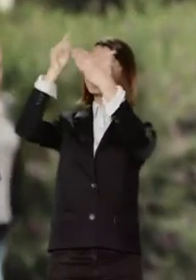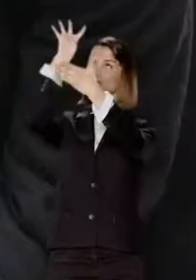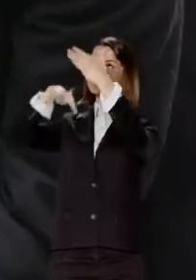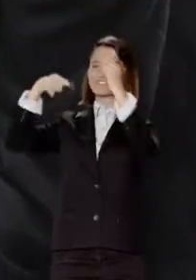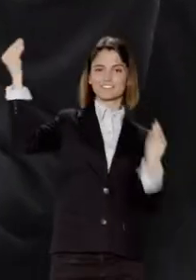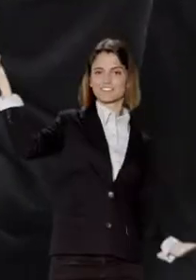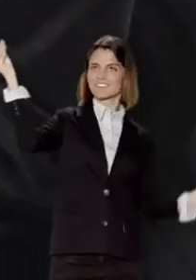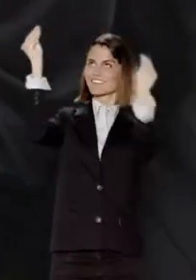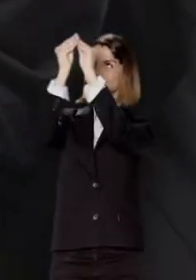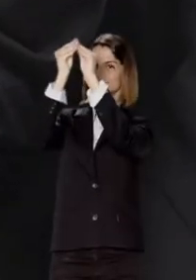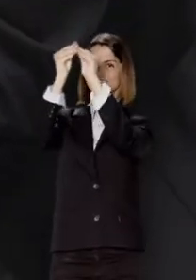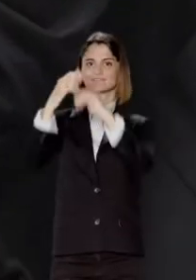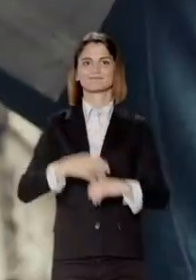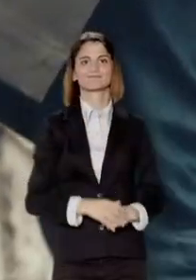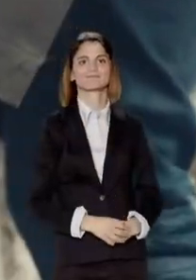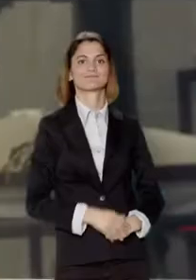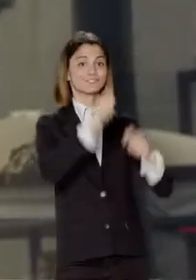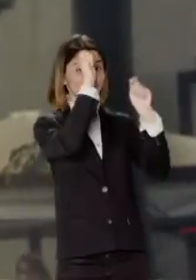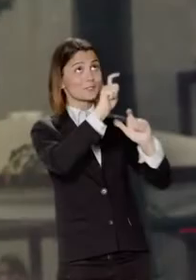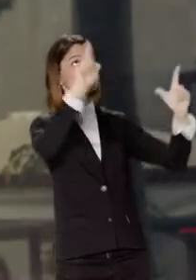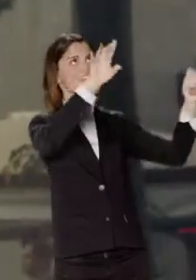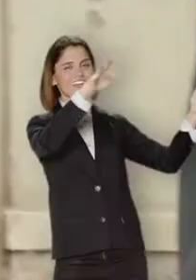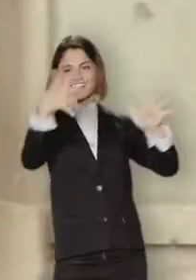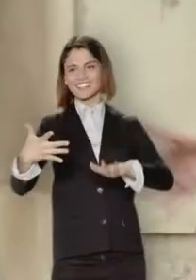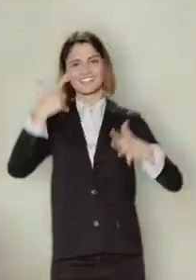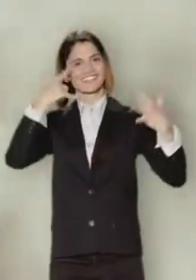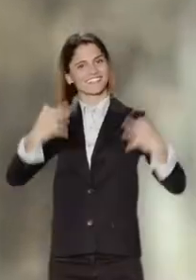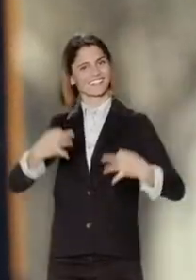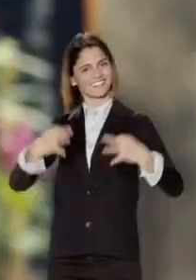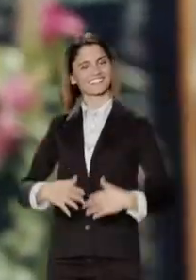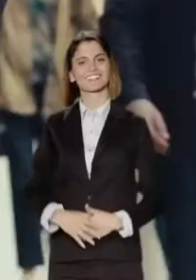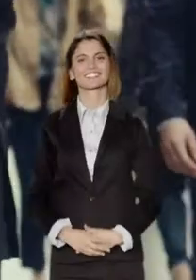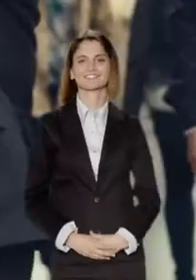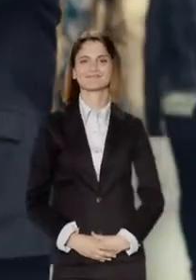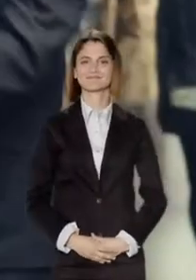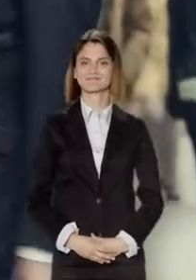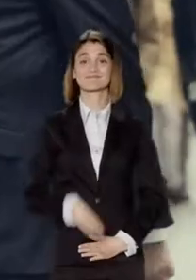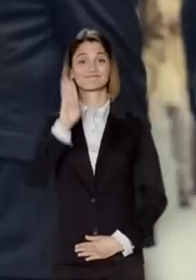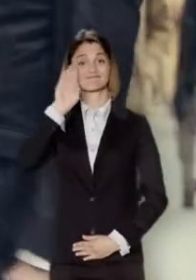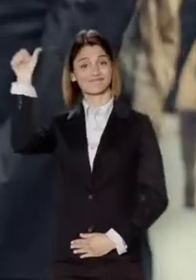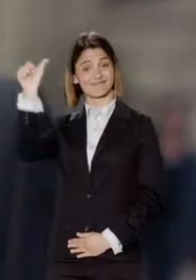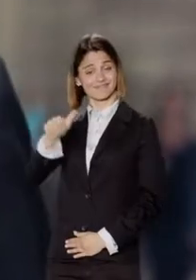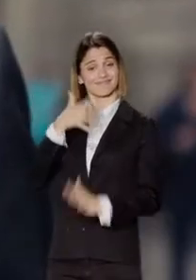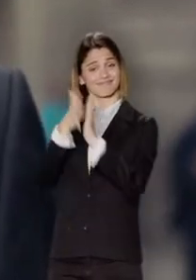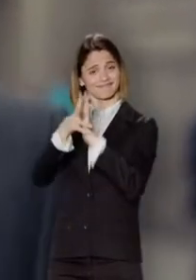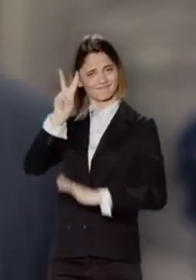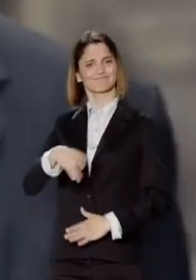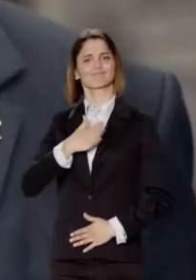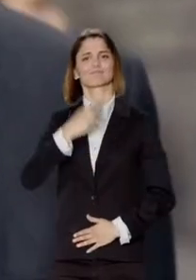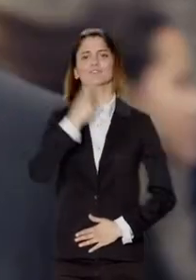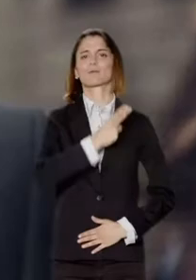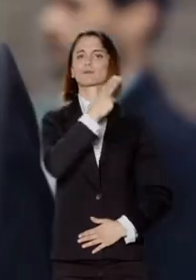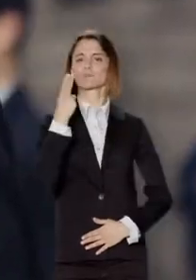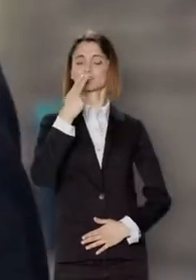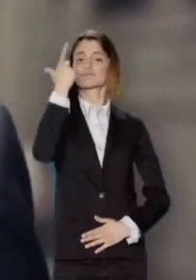de Barcelona a la ciutat que un nen voldria dibuixar, on els somnis es poden fer realitat. Aquest seguirà